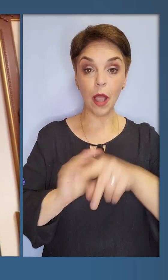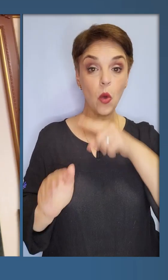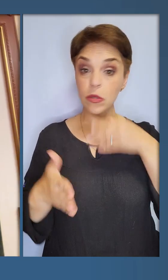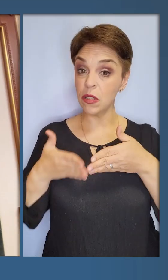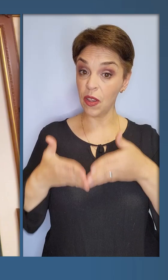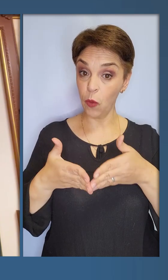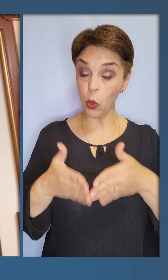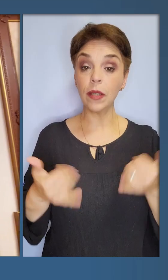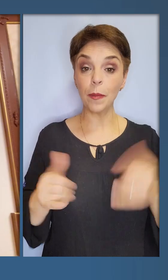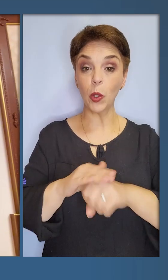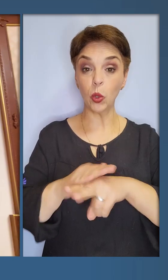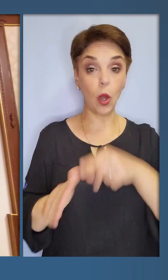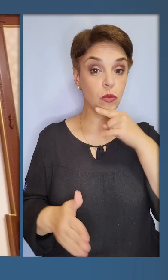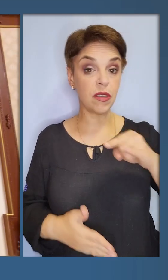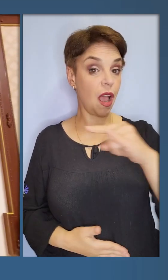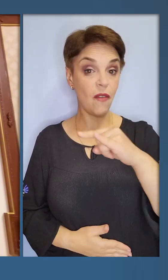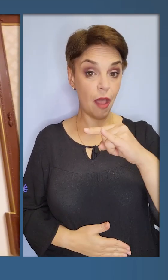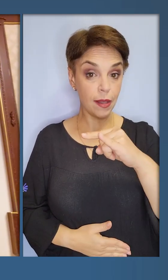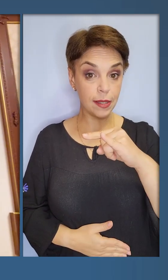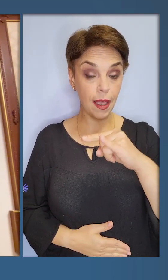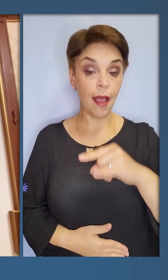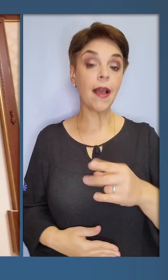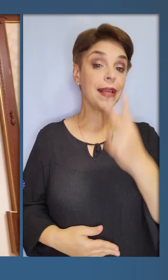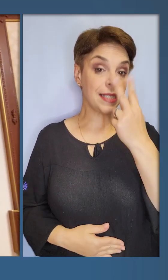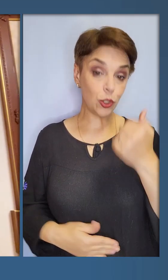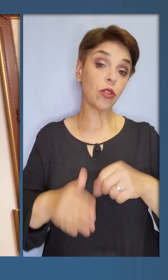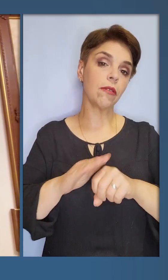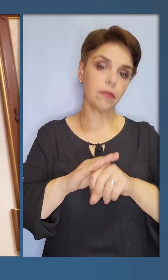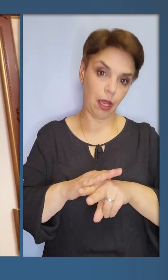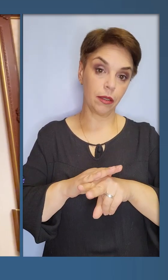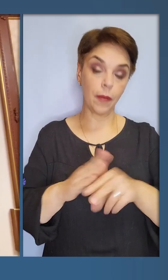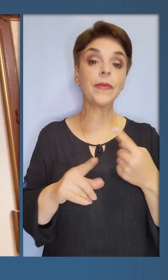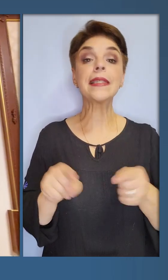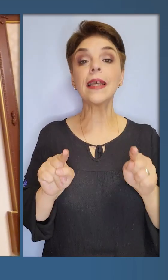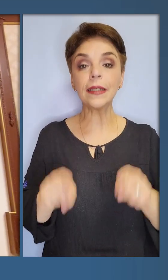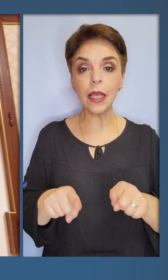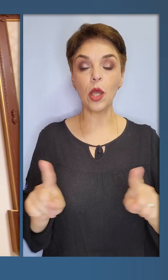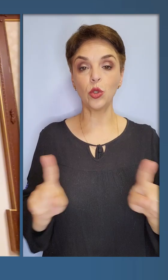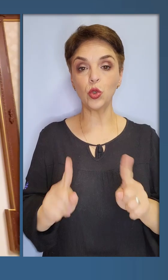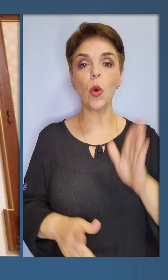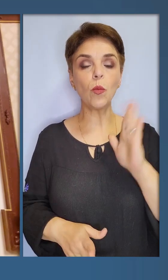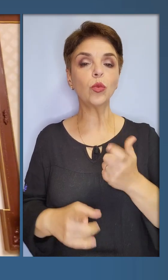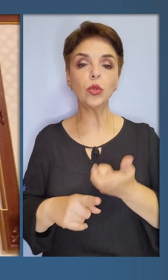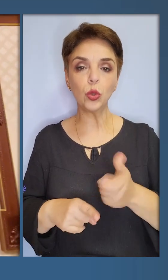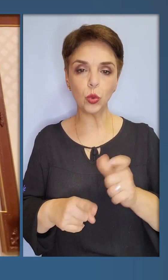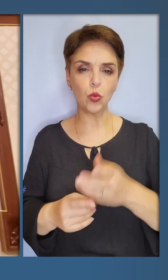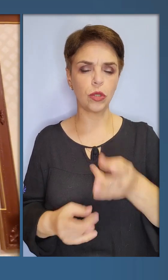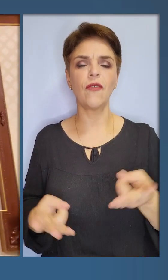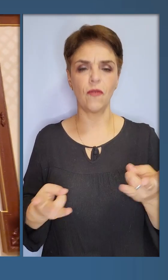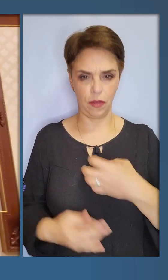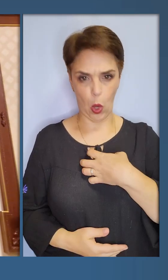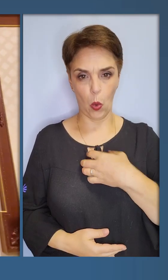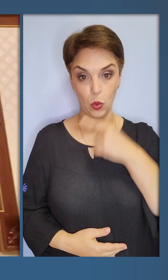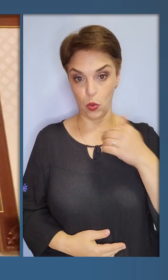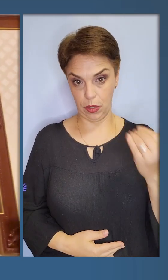тікає російський флот, тепер тікає російська авіація. Звичка тікати. Це те, що буде дуже в